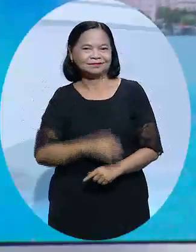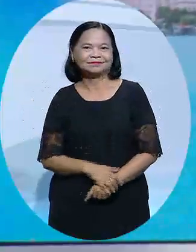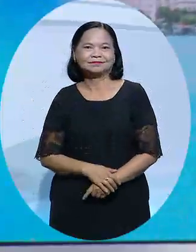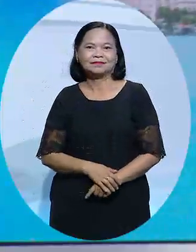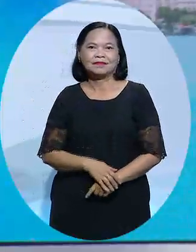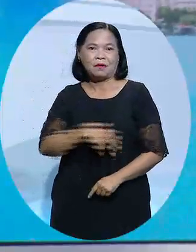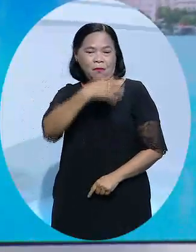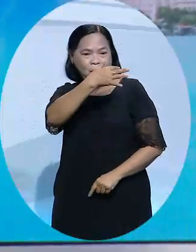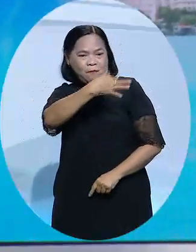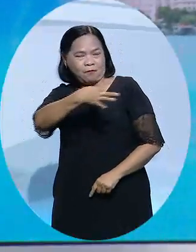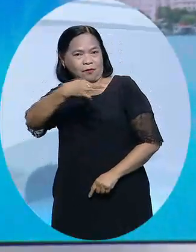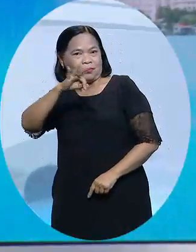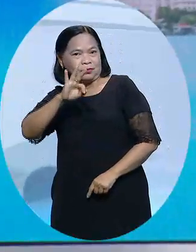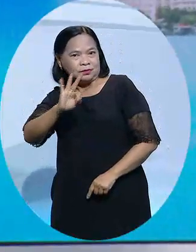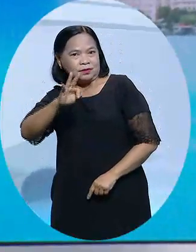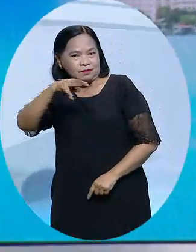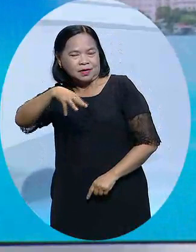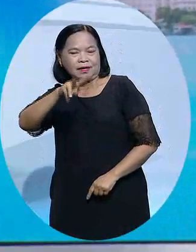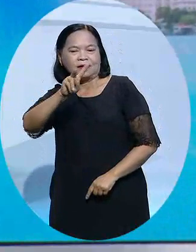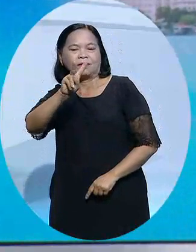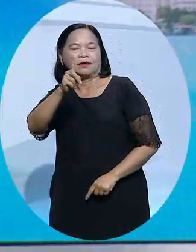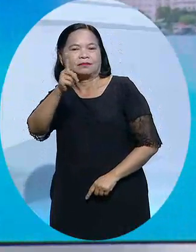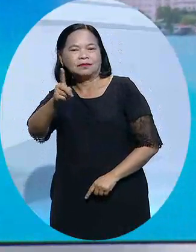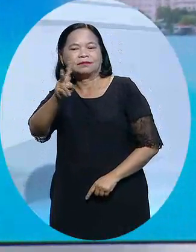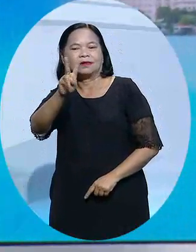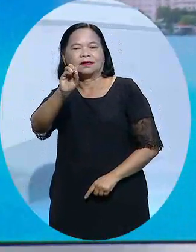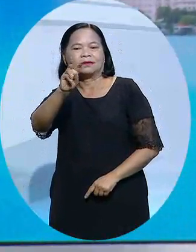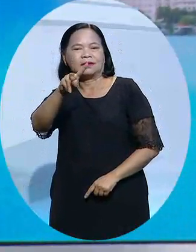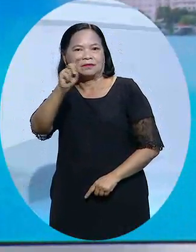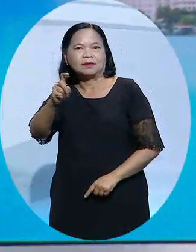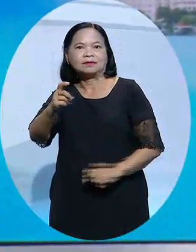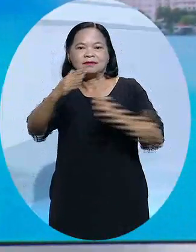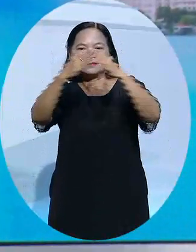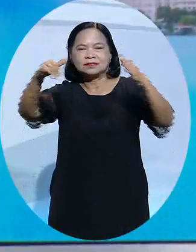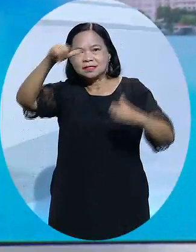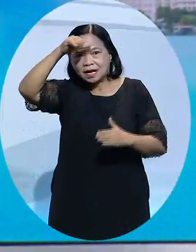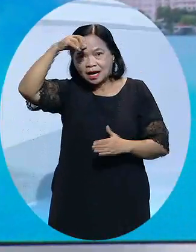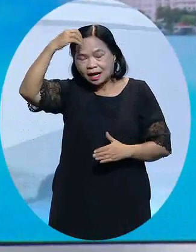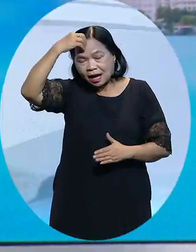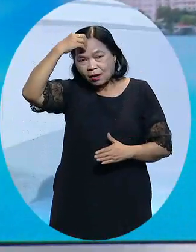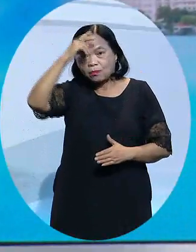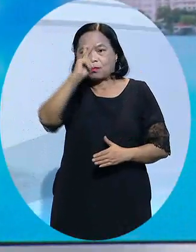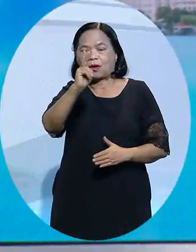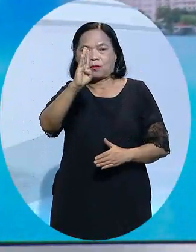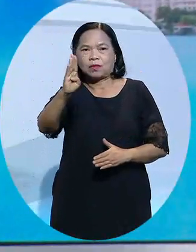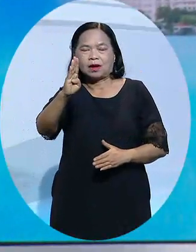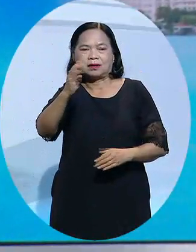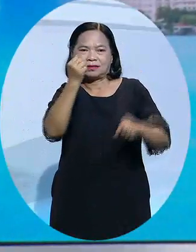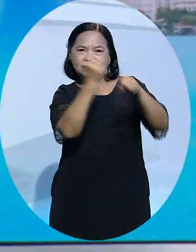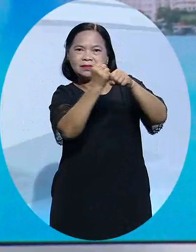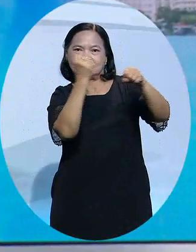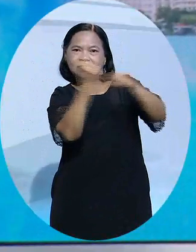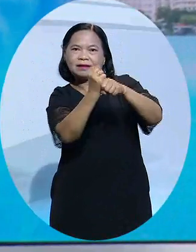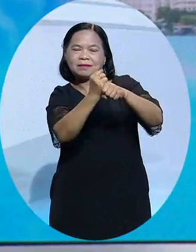Future Me 2021-2022 được trường Đại học Quốc tế Hồng Bàn-Hiu phối hợp cùng với tổ chức hướng nghiệp quốc tế